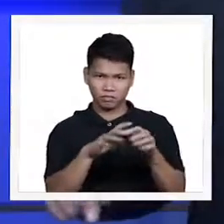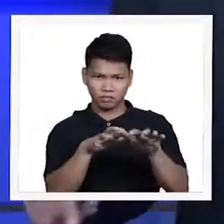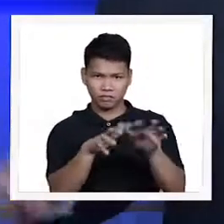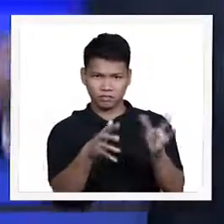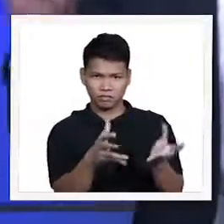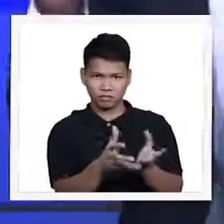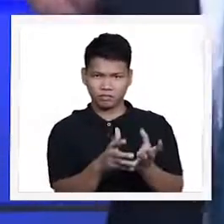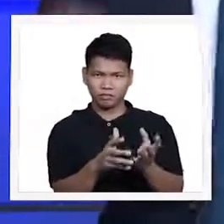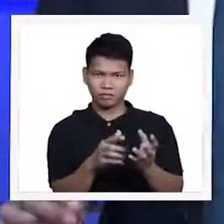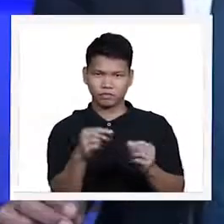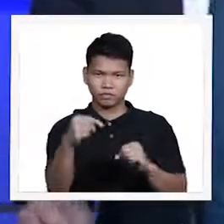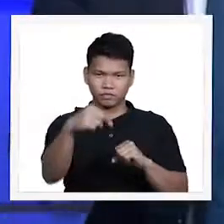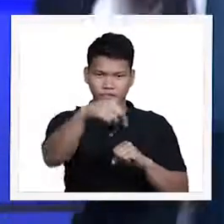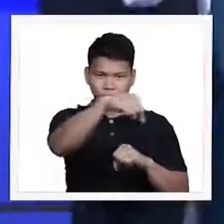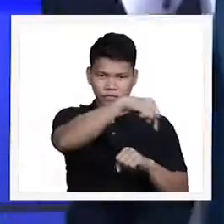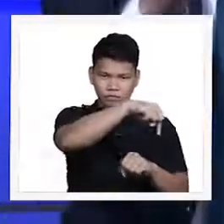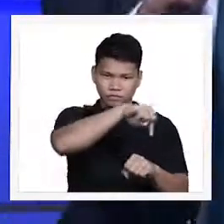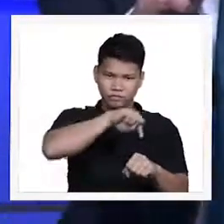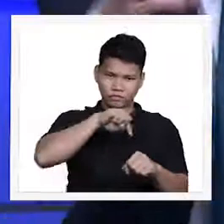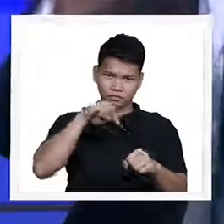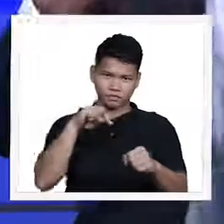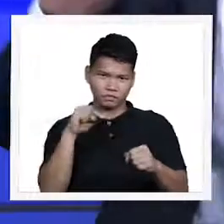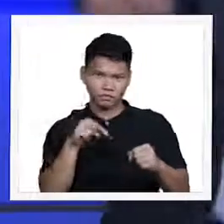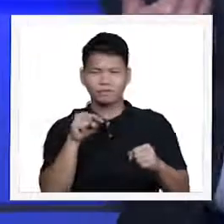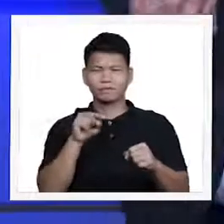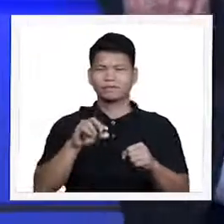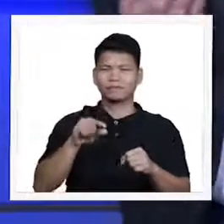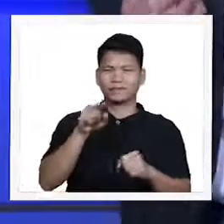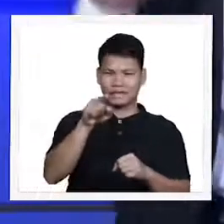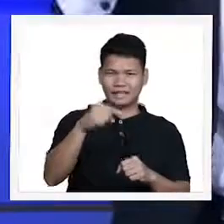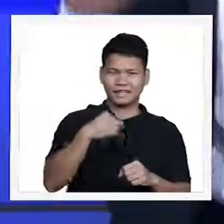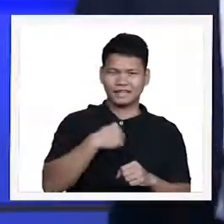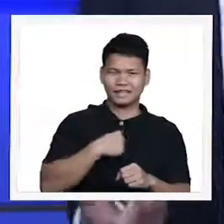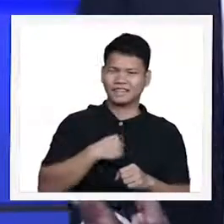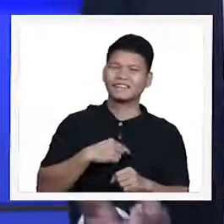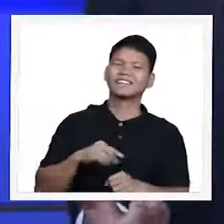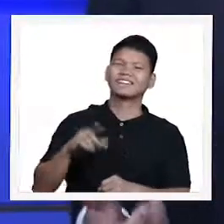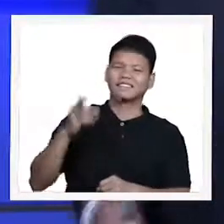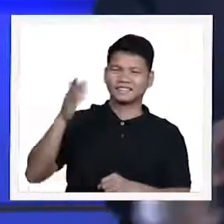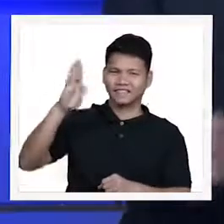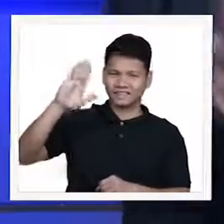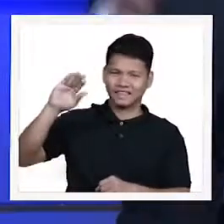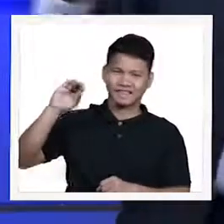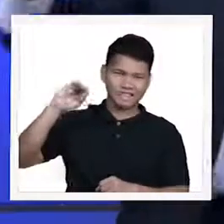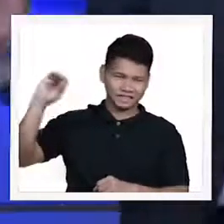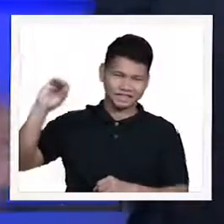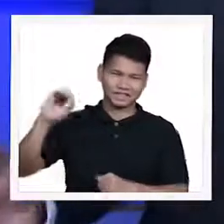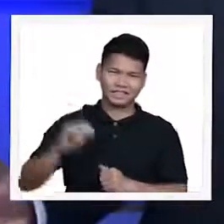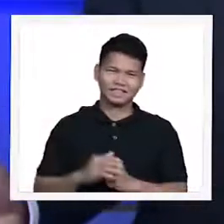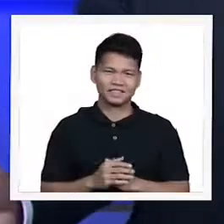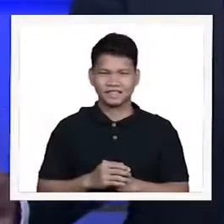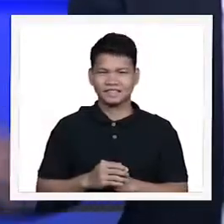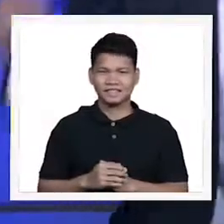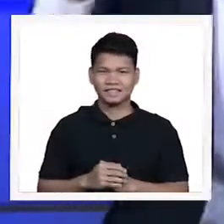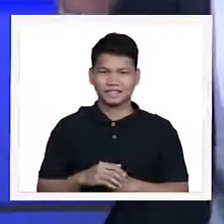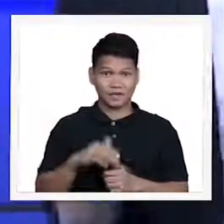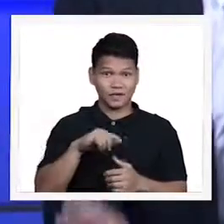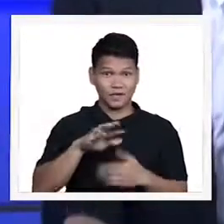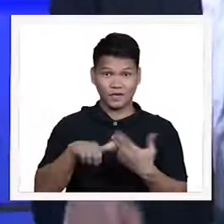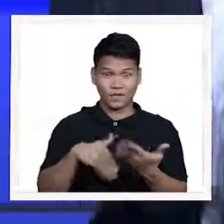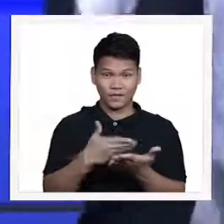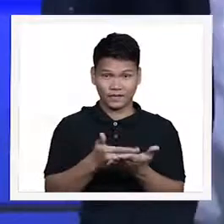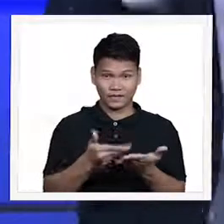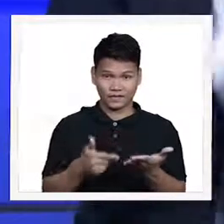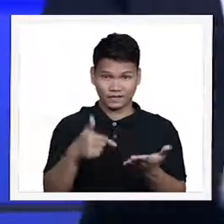narito sa sanlibutan. Ikaw at ako pag-aari ng Diyos. Lahat ng bagay na